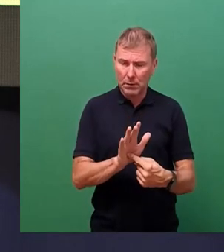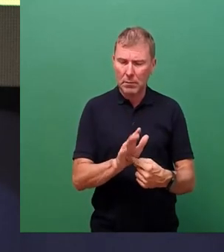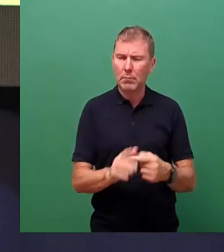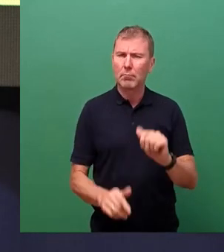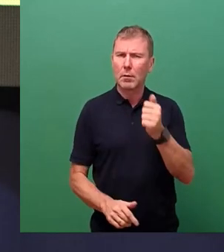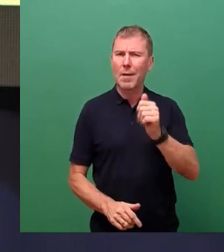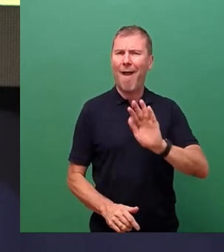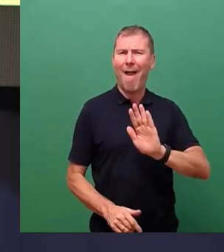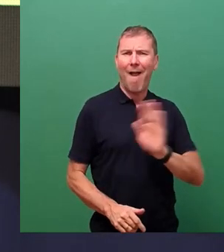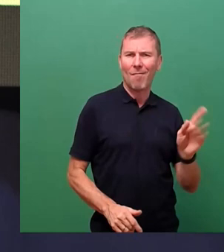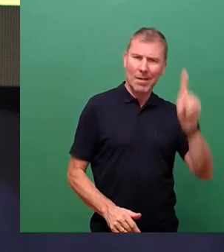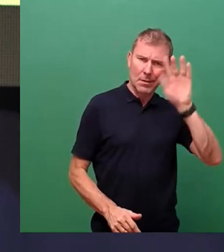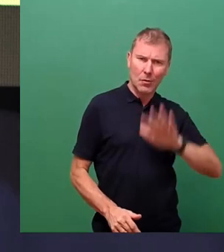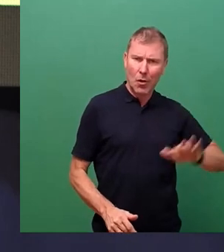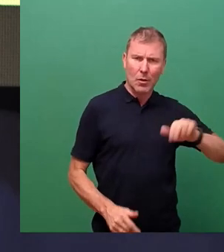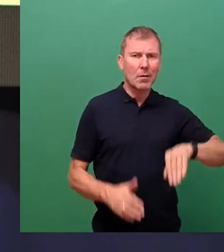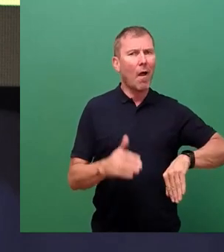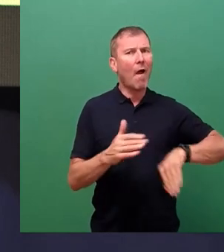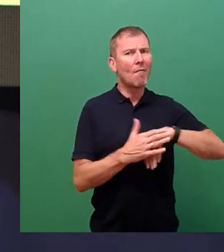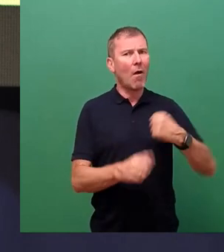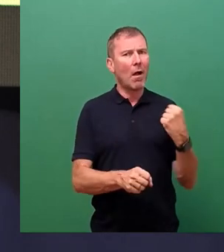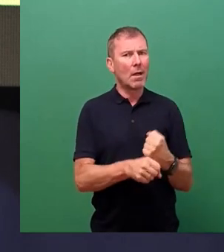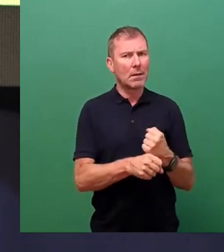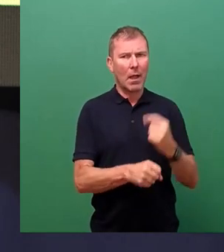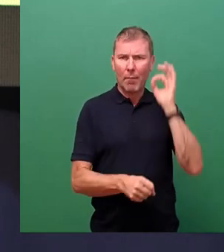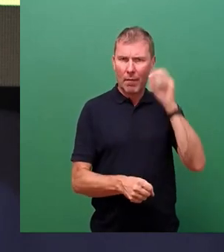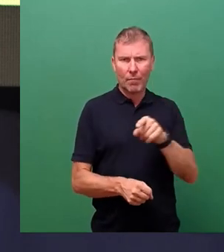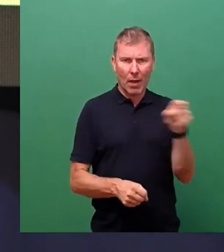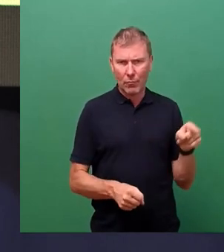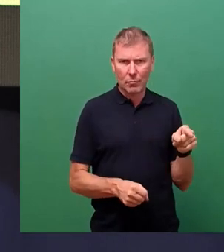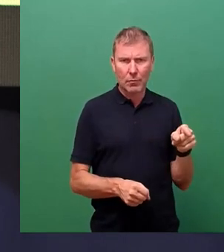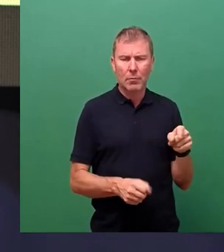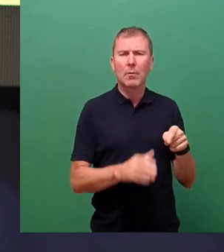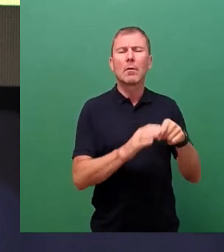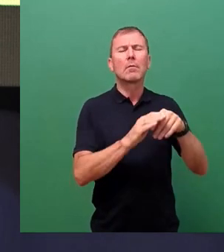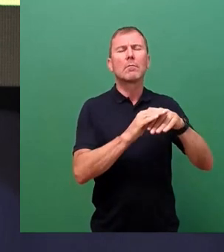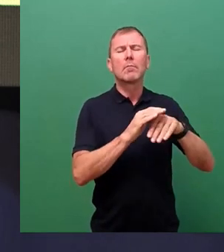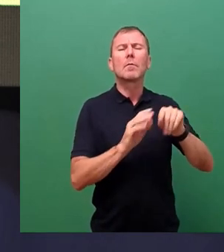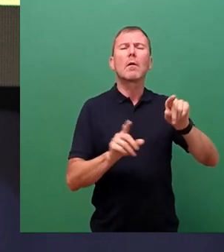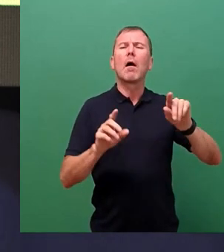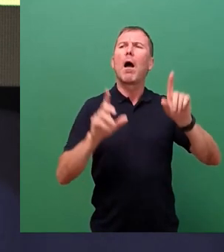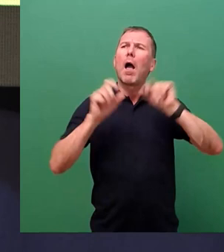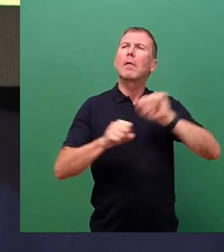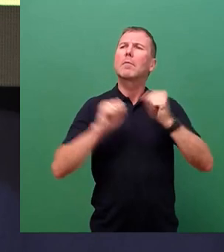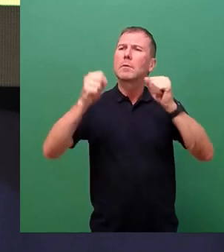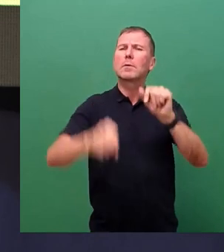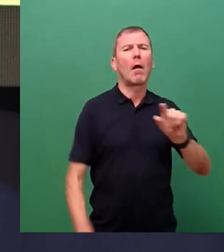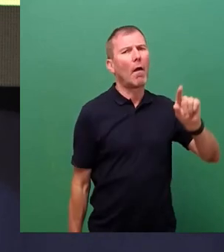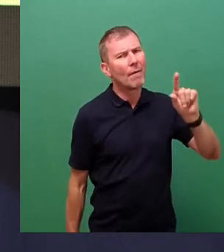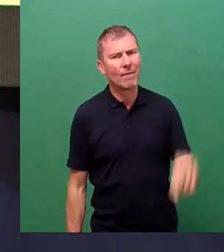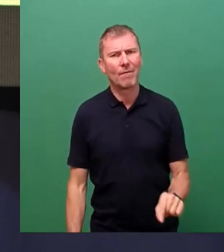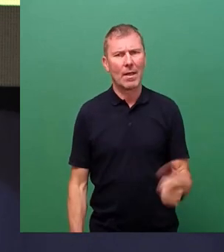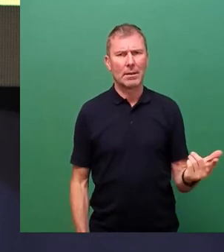die vollzeitbeschäftigten Frauen unterdurchschnittlich ehrenamtlich aktiv sind. Die typische